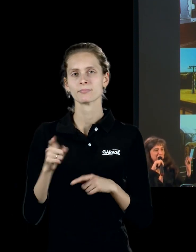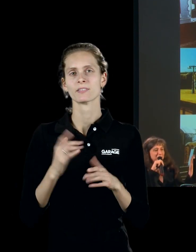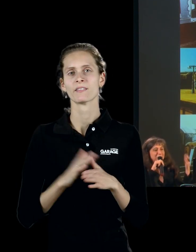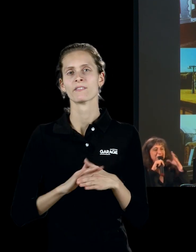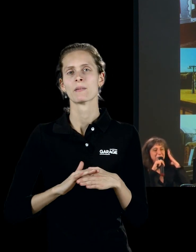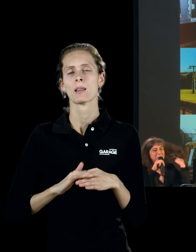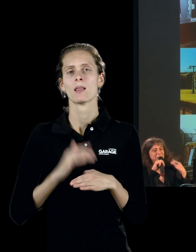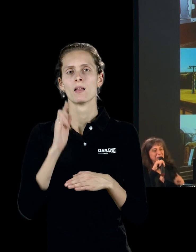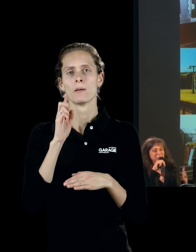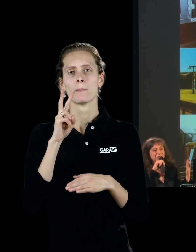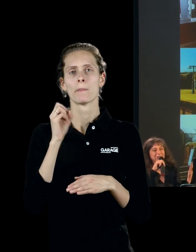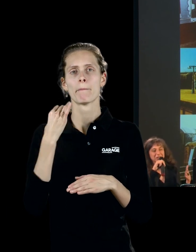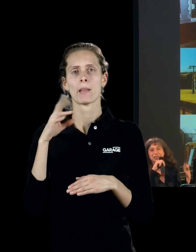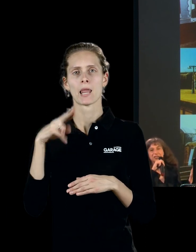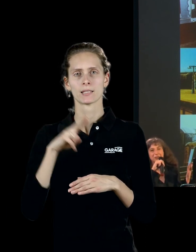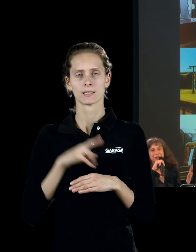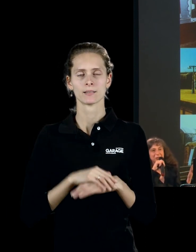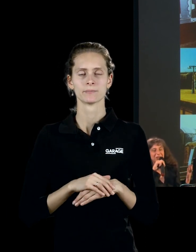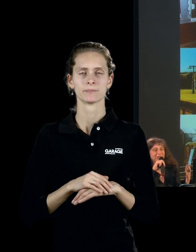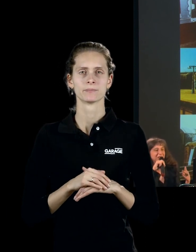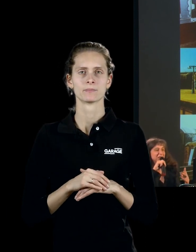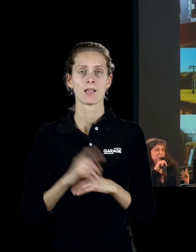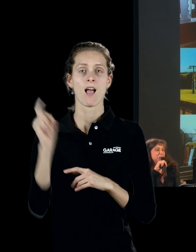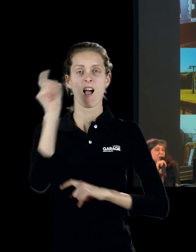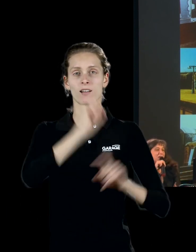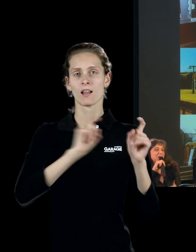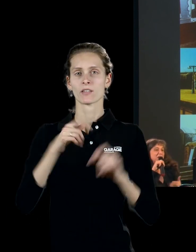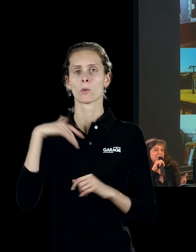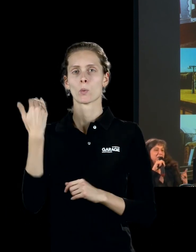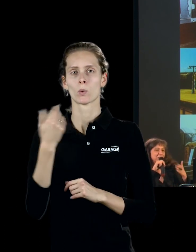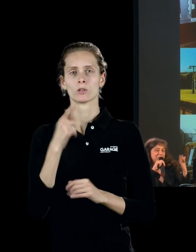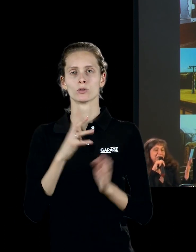своими такими трофеями в 70-х, как раз граффити 70-х годов.